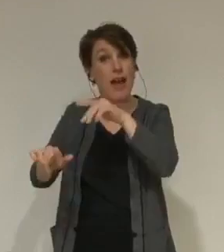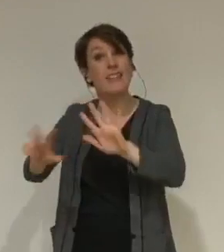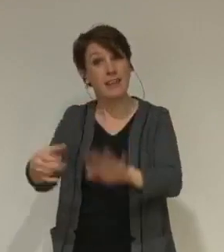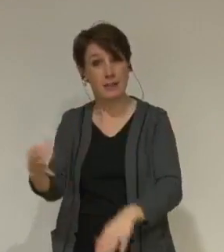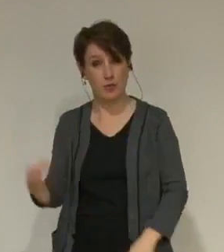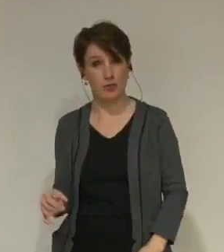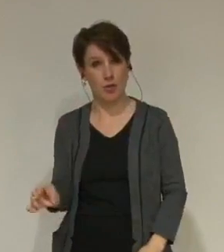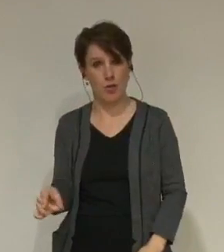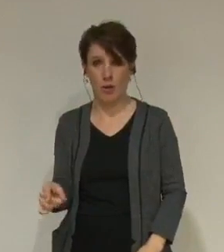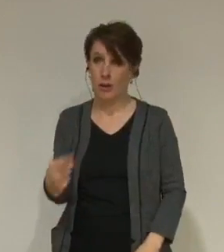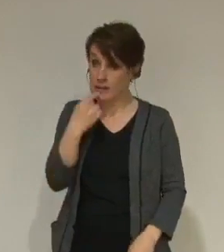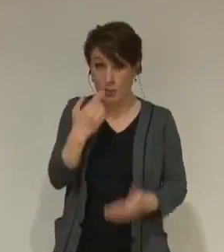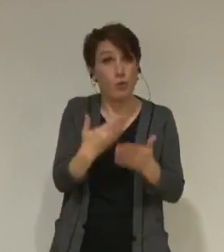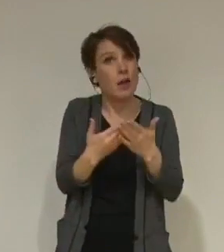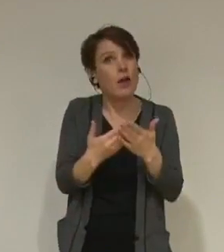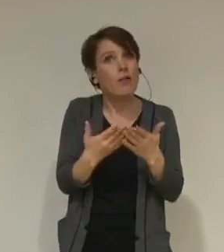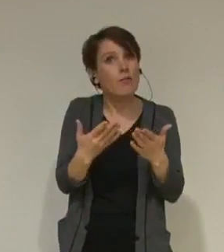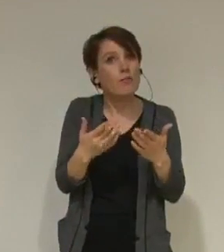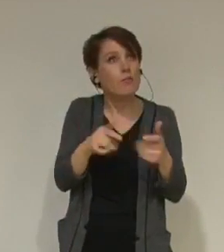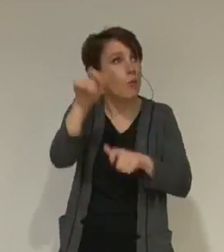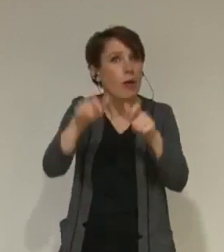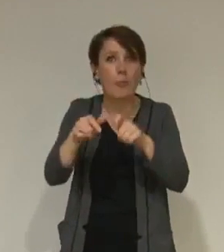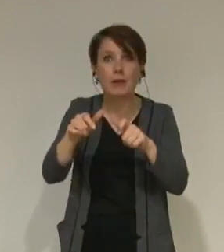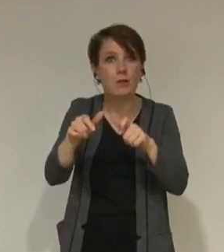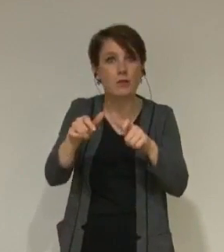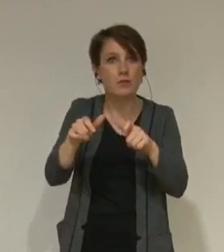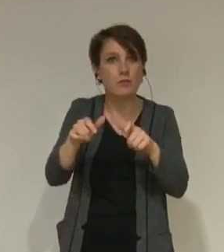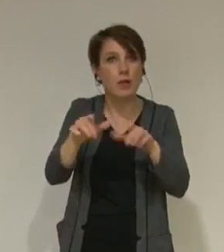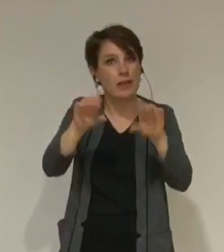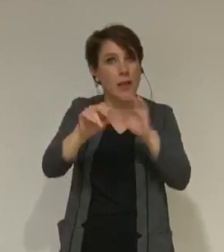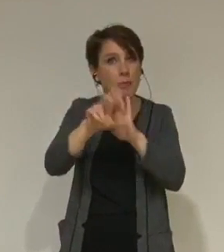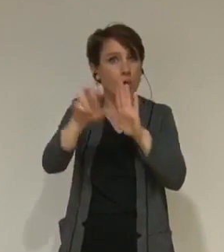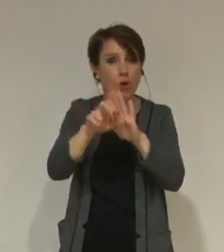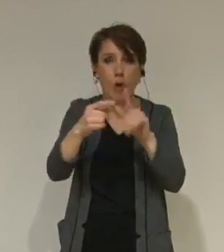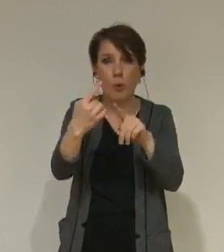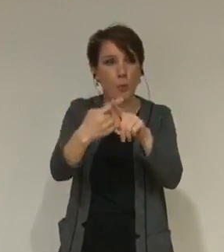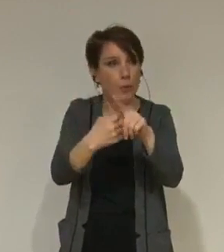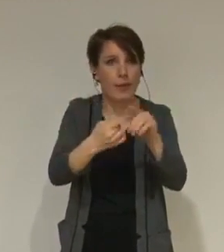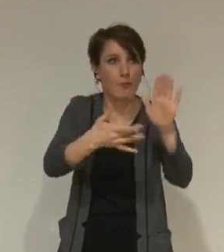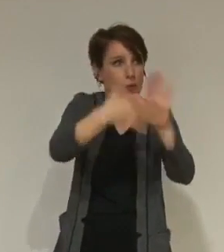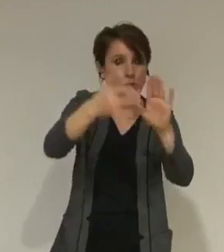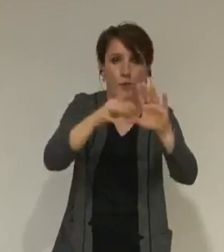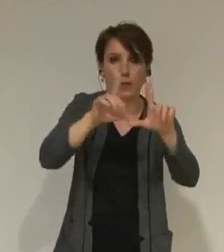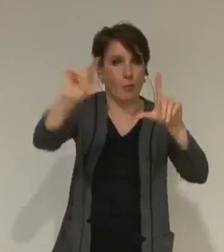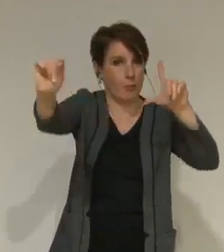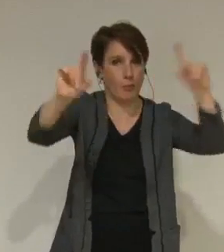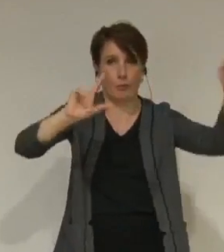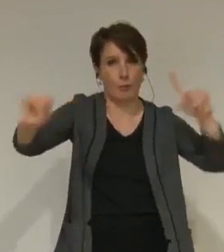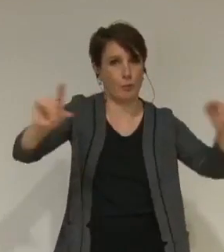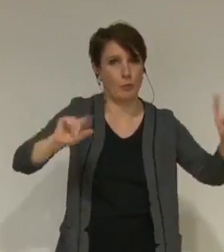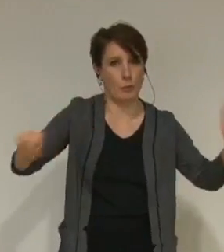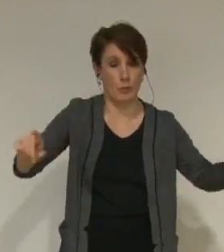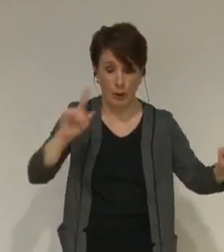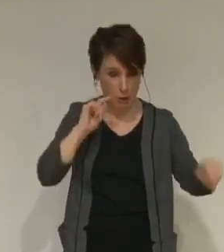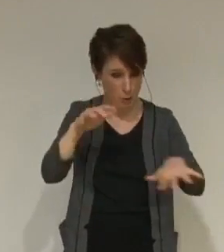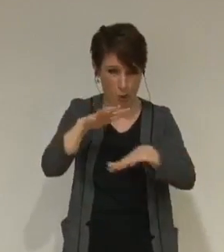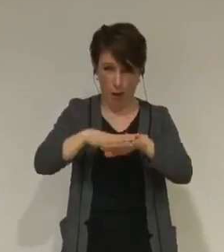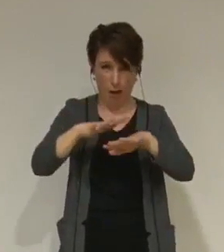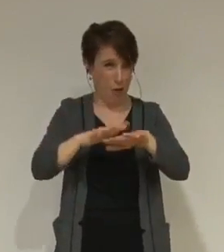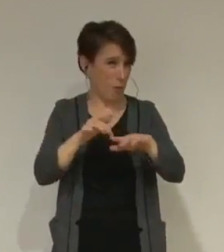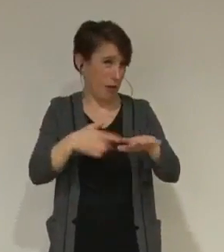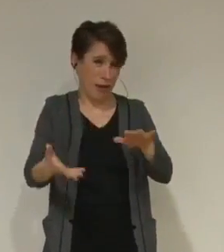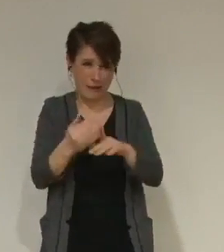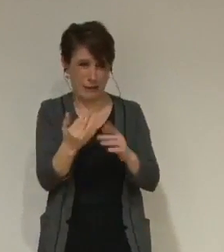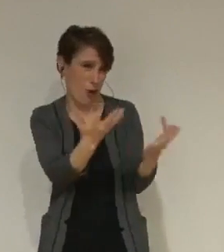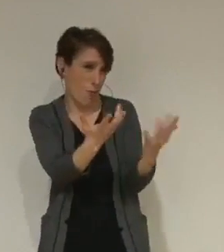négatif, c'est peut-être parce que la précarisation généralisée de nos quartiers nuit à l'attractivité du territoire.